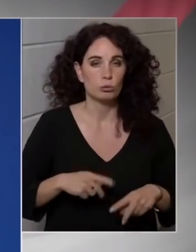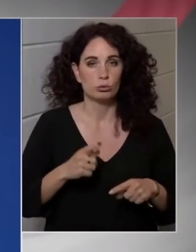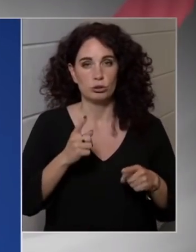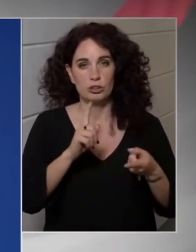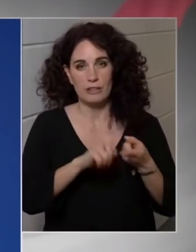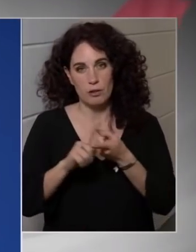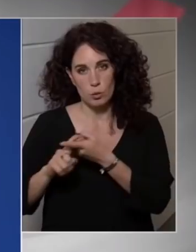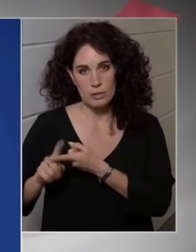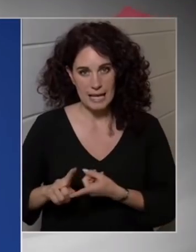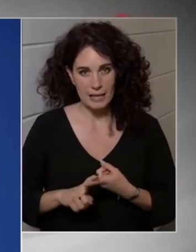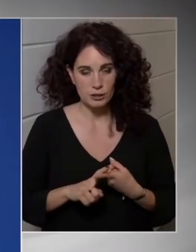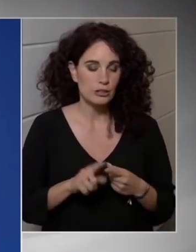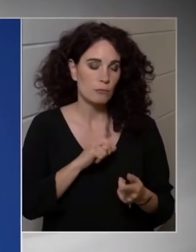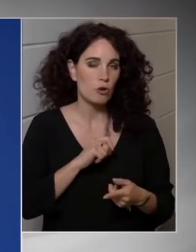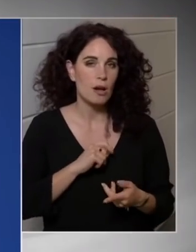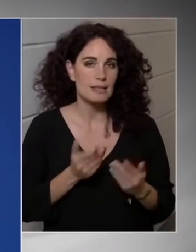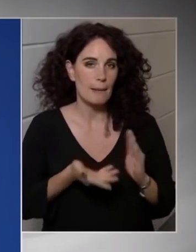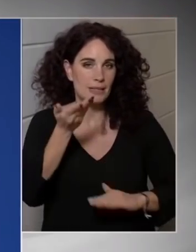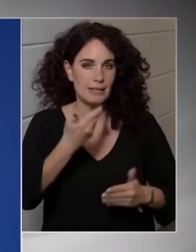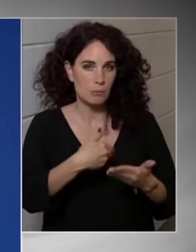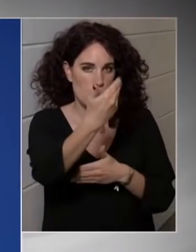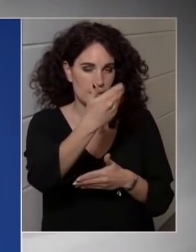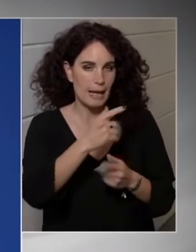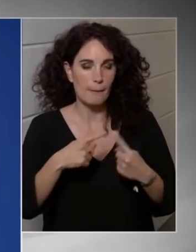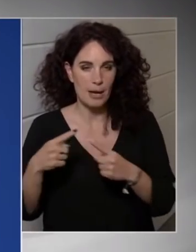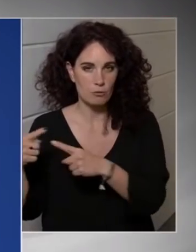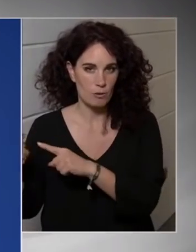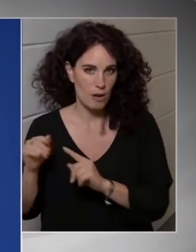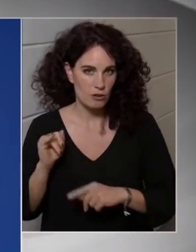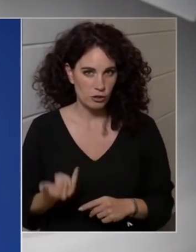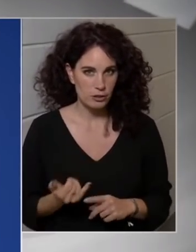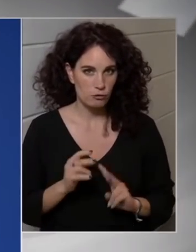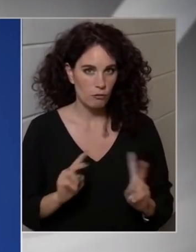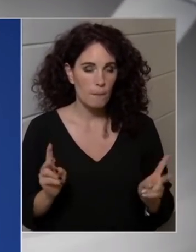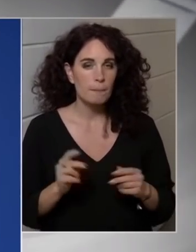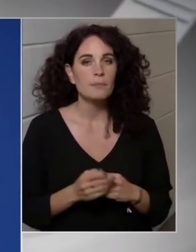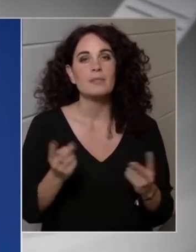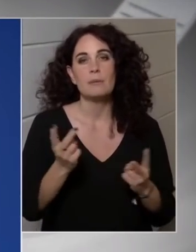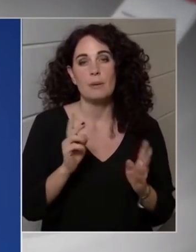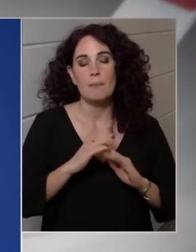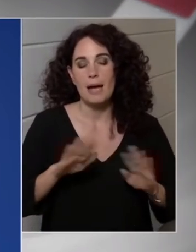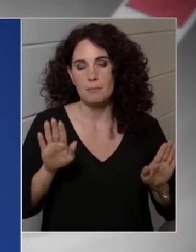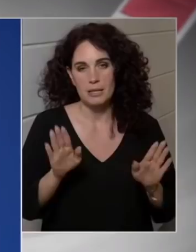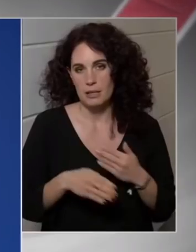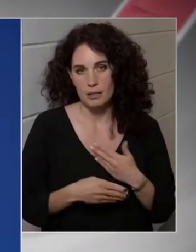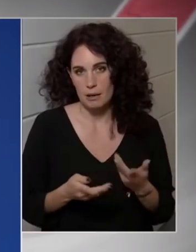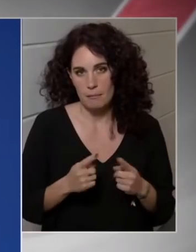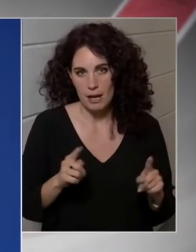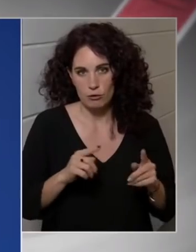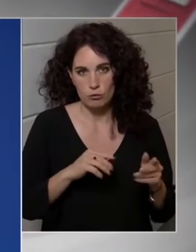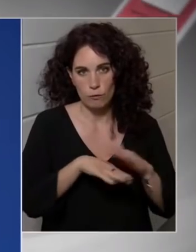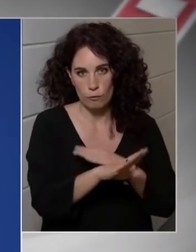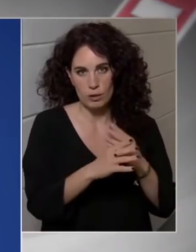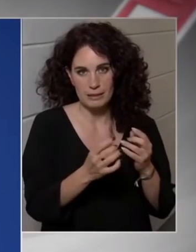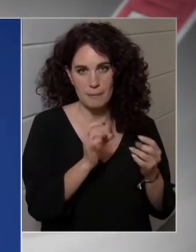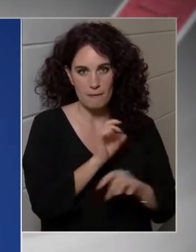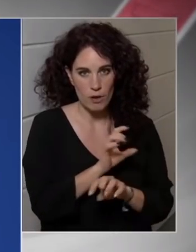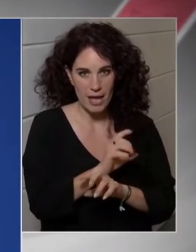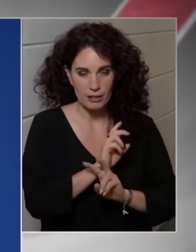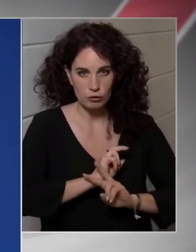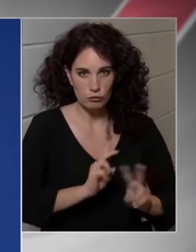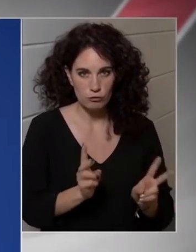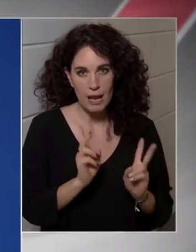csupán az említett portálnál, hanem másoknál is. De ez természetesen, bármilyen külföldi befolyás lehet, egy államnak fontos, hogy erről tudjon